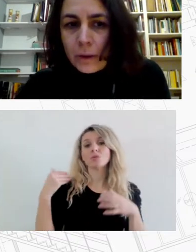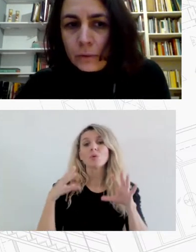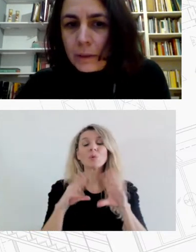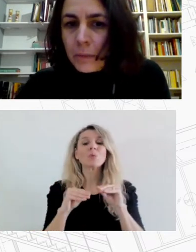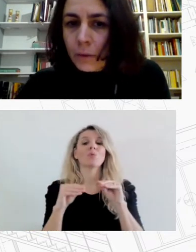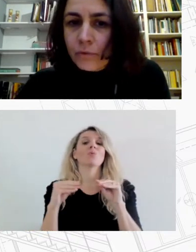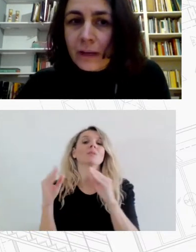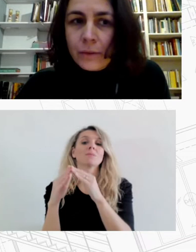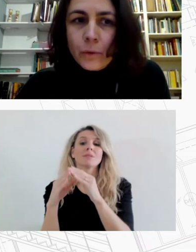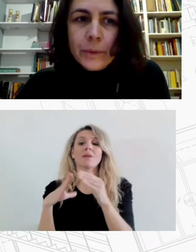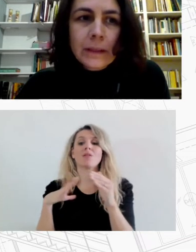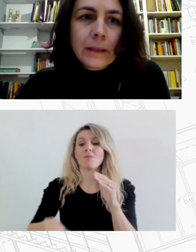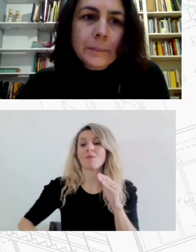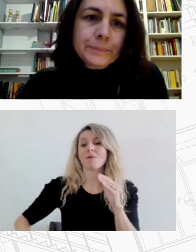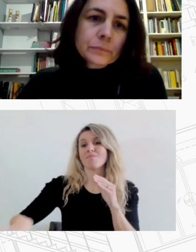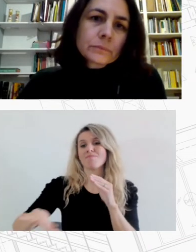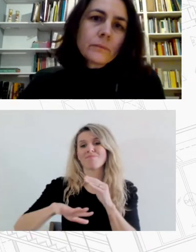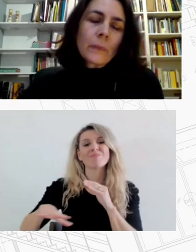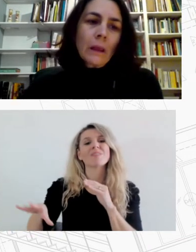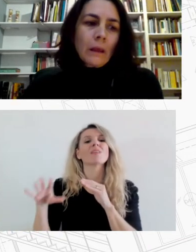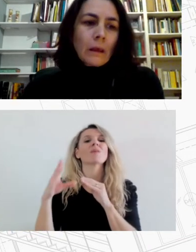ευάλωτον ομάδο ήταν μάλλον φιλανθρωπική